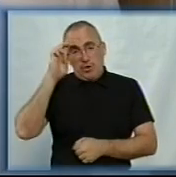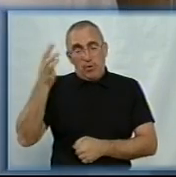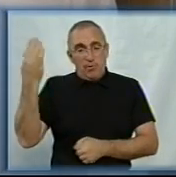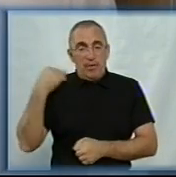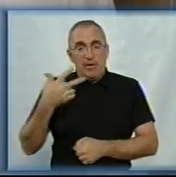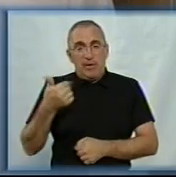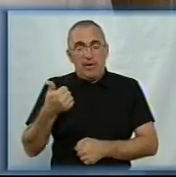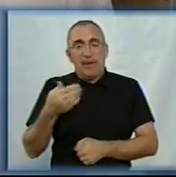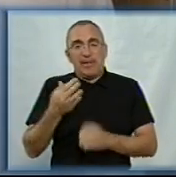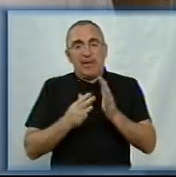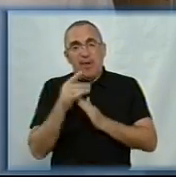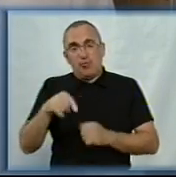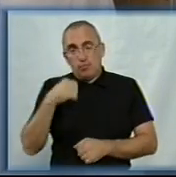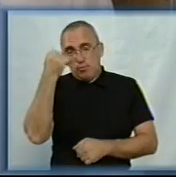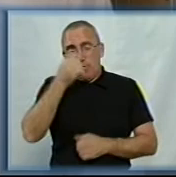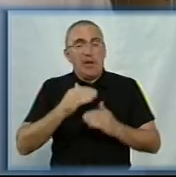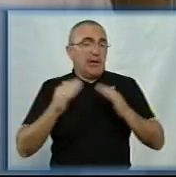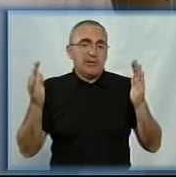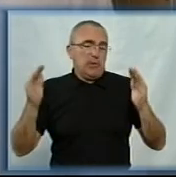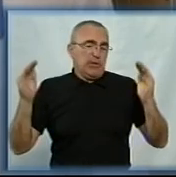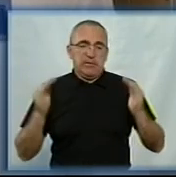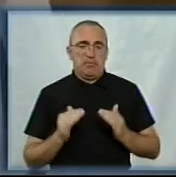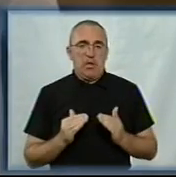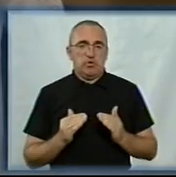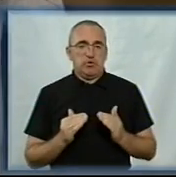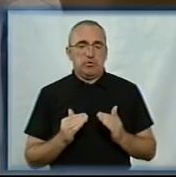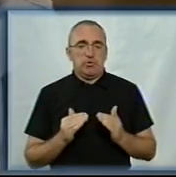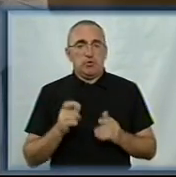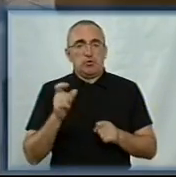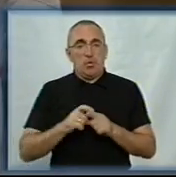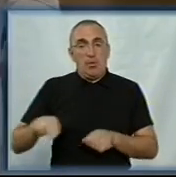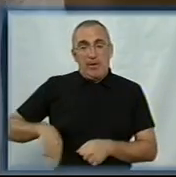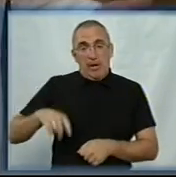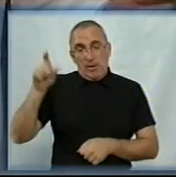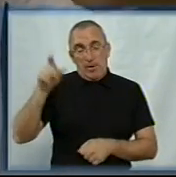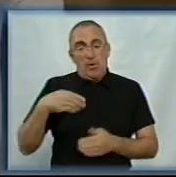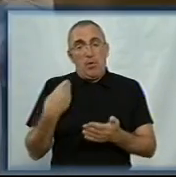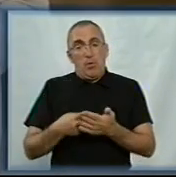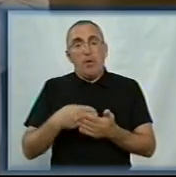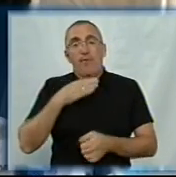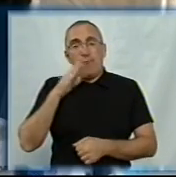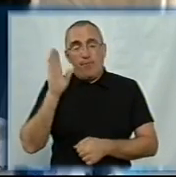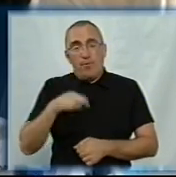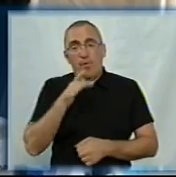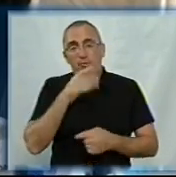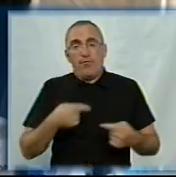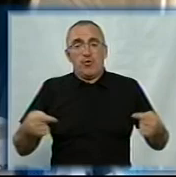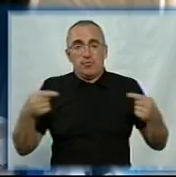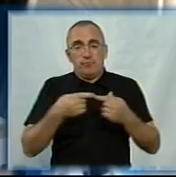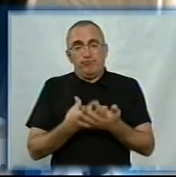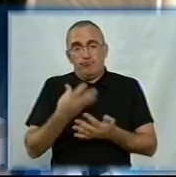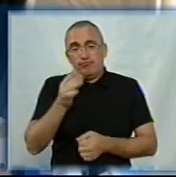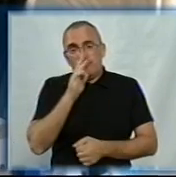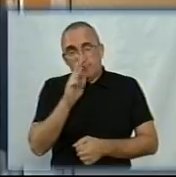травня цього року. Вона ні збільшилася, ні зменшилася. За словами директора, цих грошей вистачає на свою часту виплату зарплат,